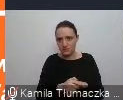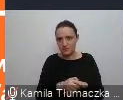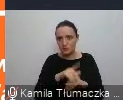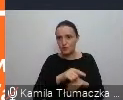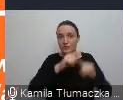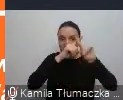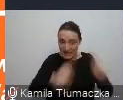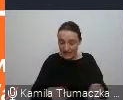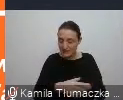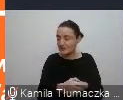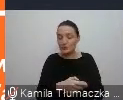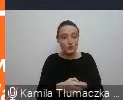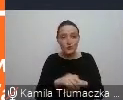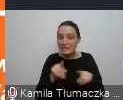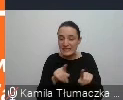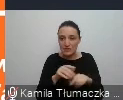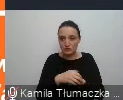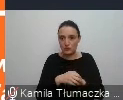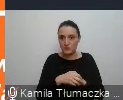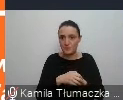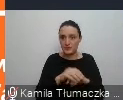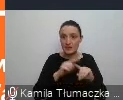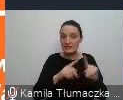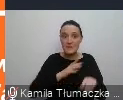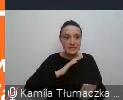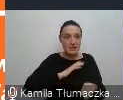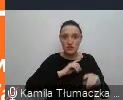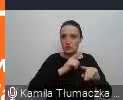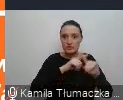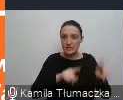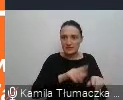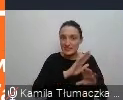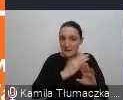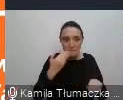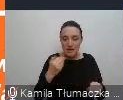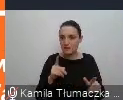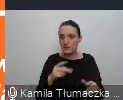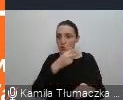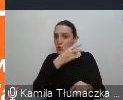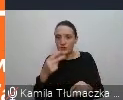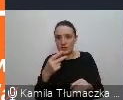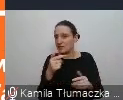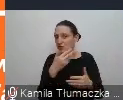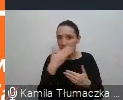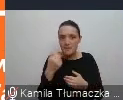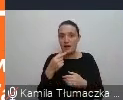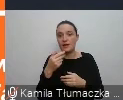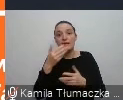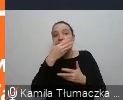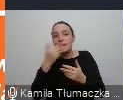dzieciom zakazywać, ponieważ jest to dla nich jakimś zagrożeniem, bo to nie ma postawionego między tymi znaku równości.